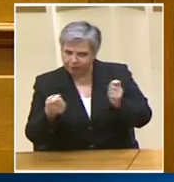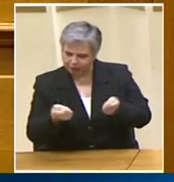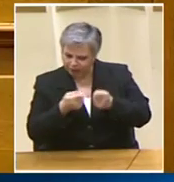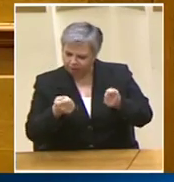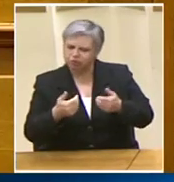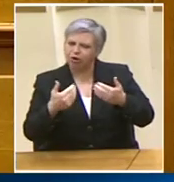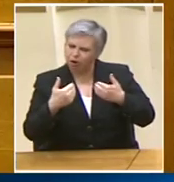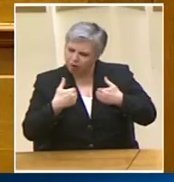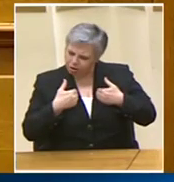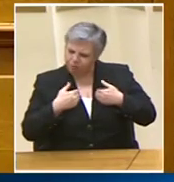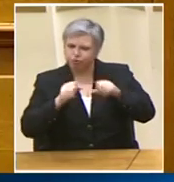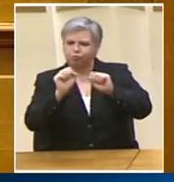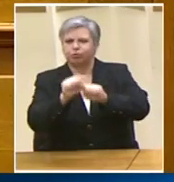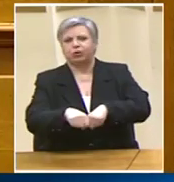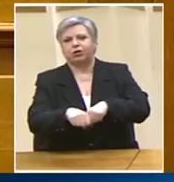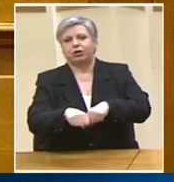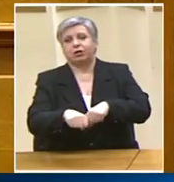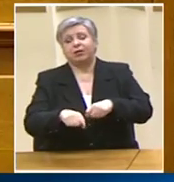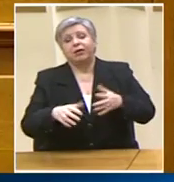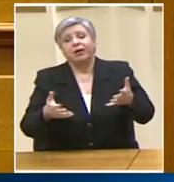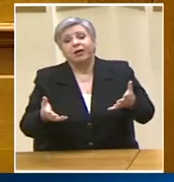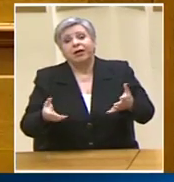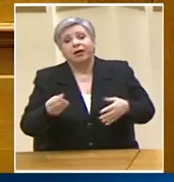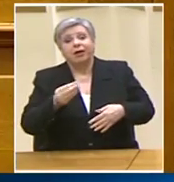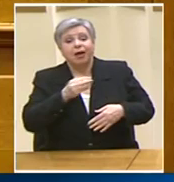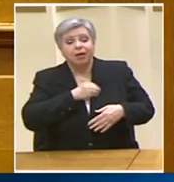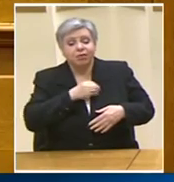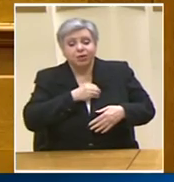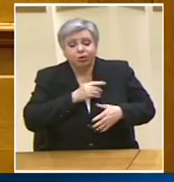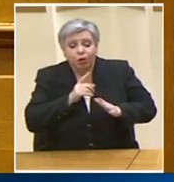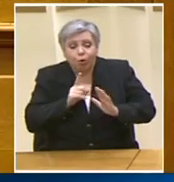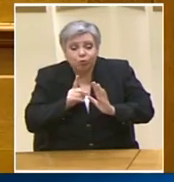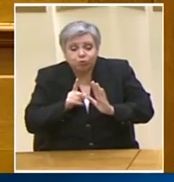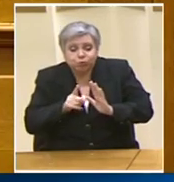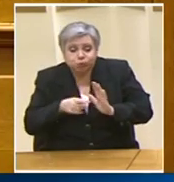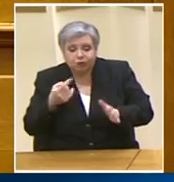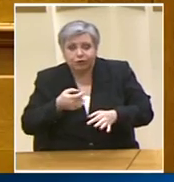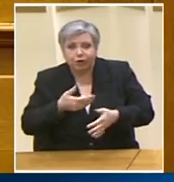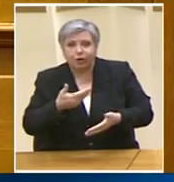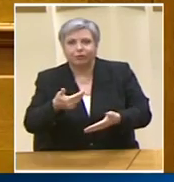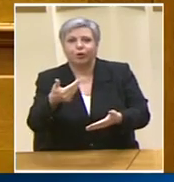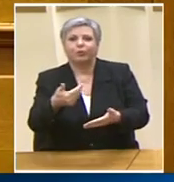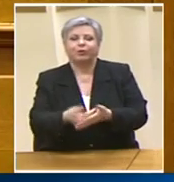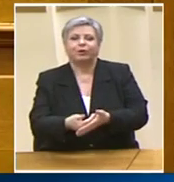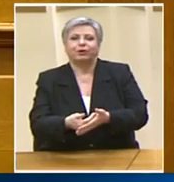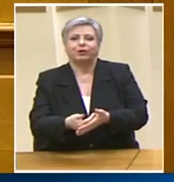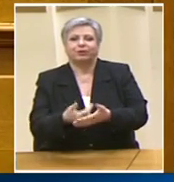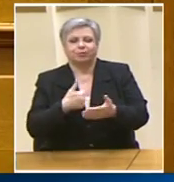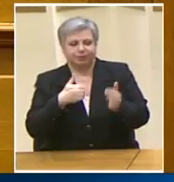δυστυχώς όμως το παρθενικό σας νομοσχέδιο δεν μας αφήνει κανένα